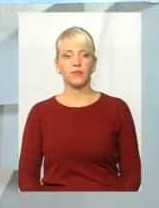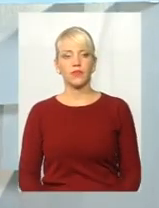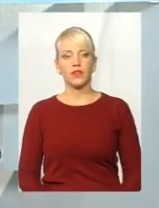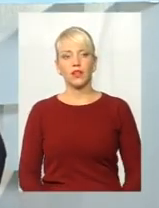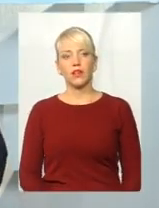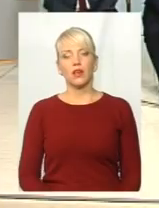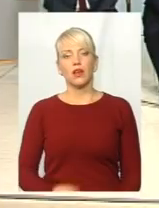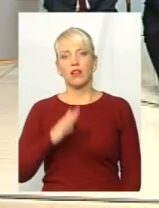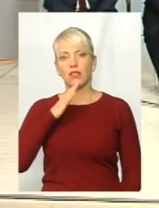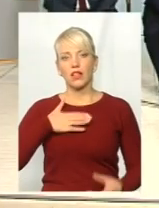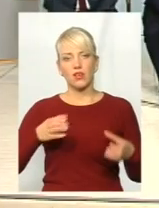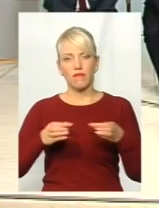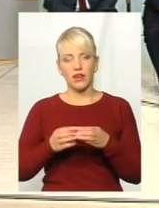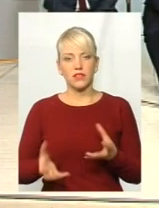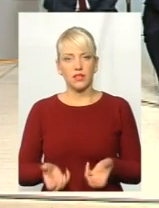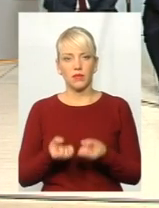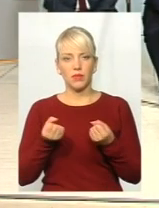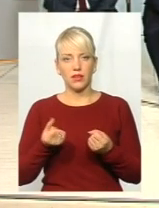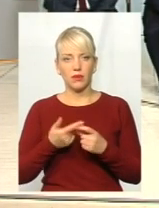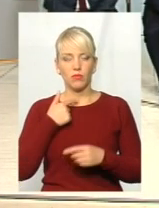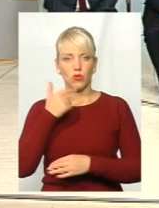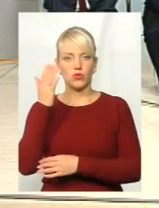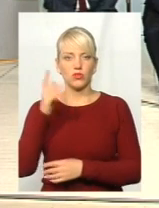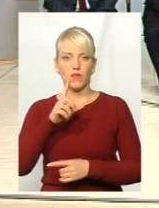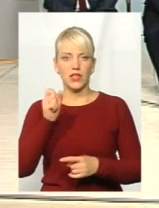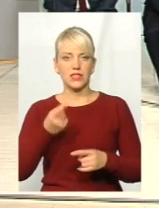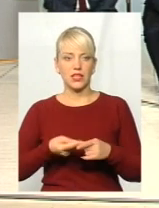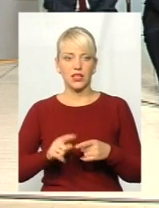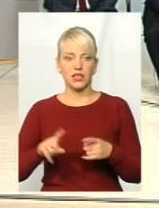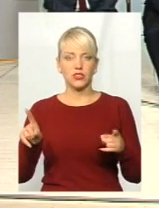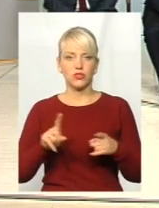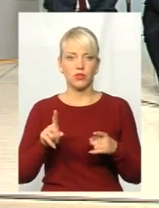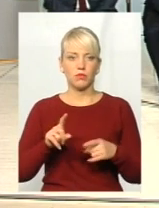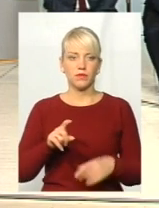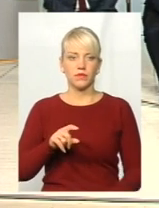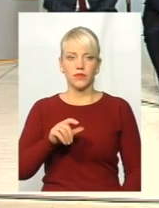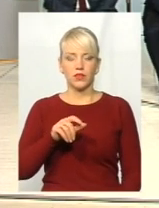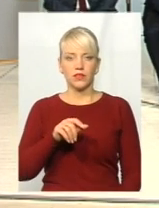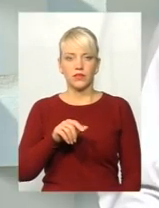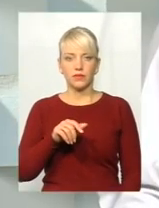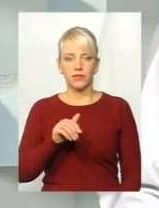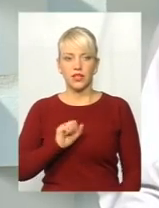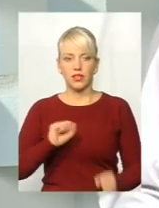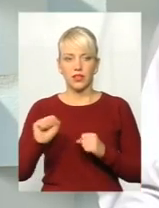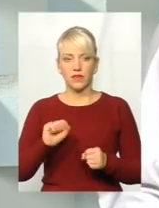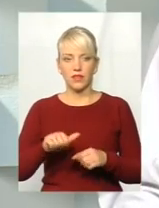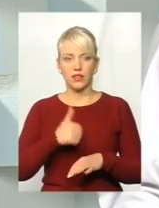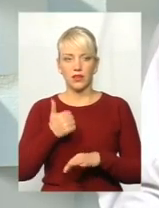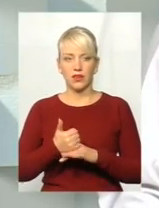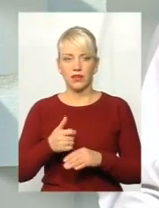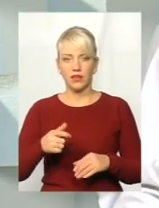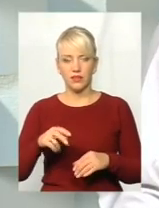Наша фракція підтримала, проголосувала за те, щоб пан, цей керівник, генеральний директор